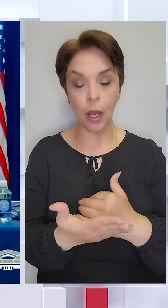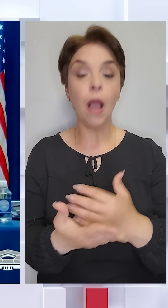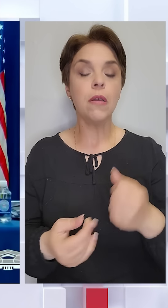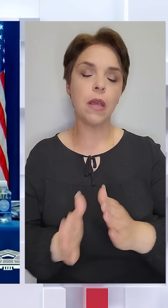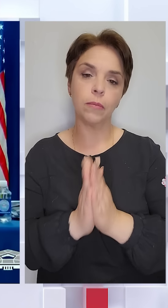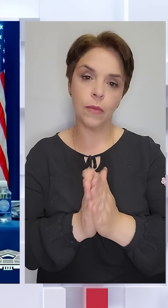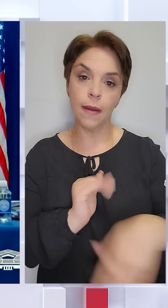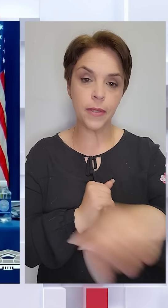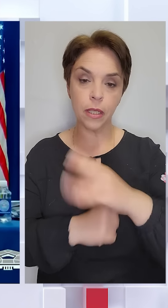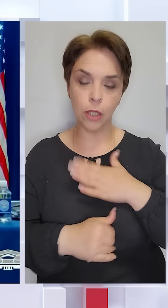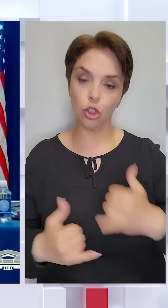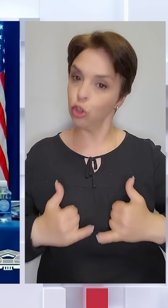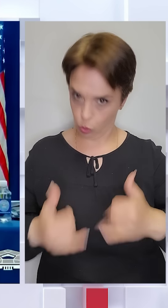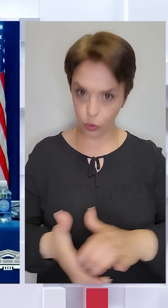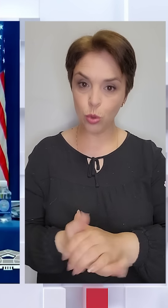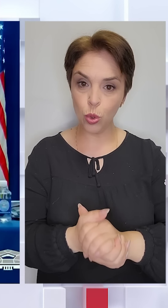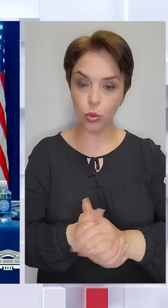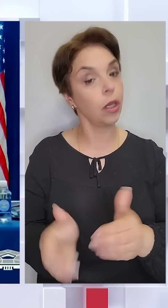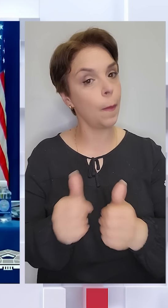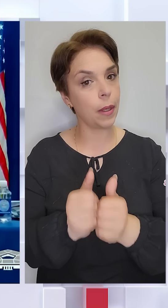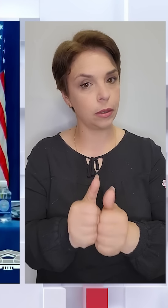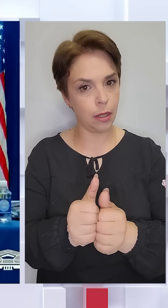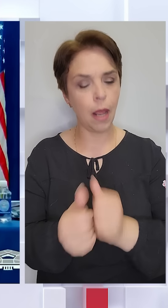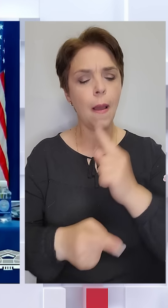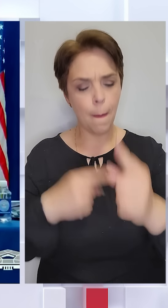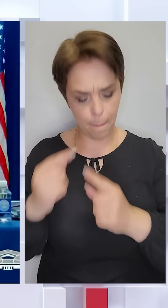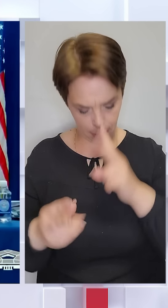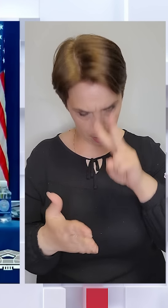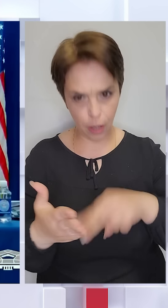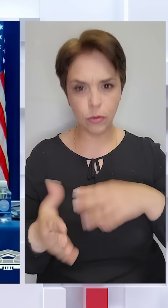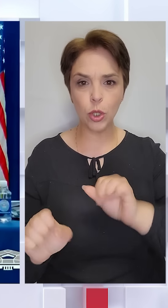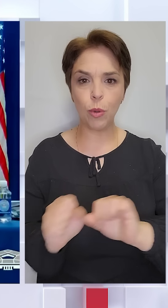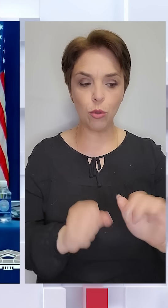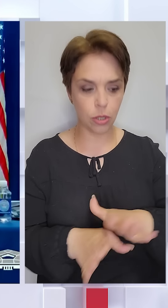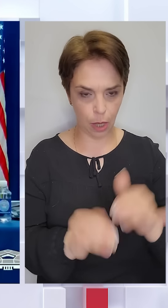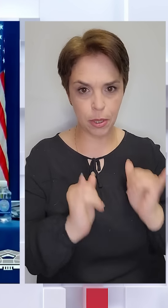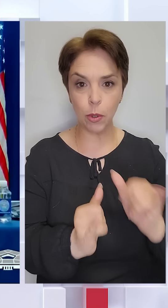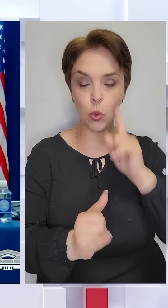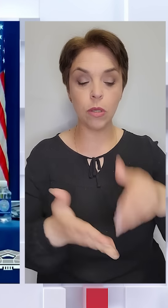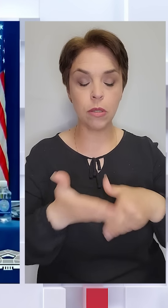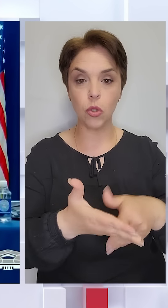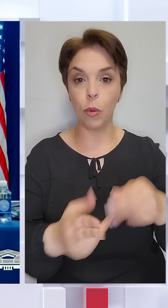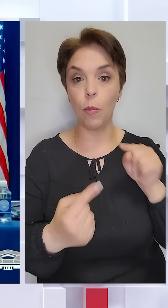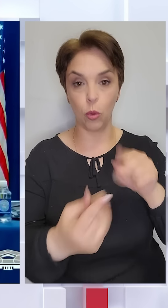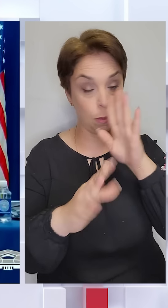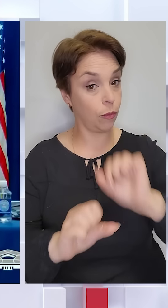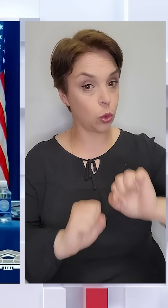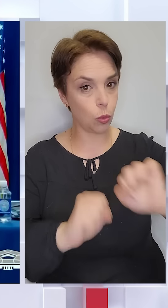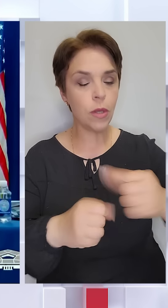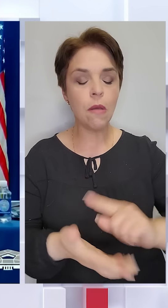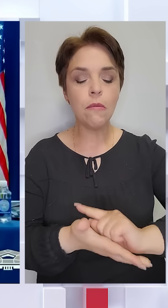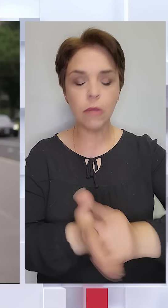закликаю всіх наших шановних союзників і партнерів переглянути свої спроможності забезпечити Україну засобами протиповітряної оборони. Це